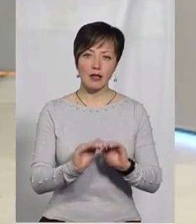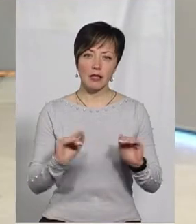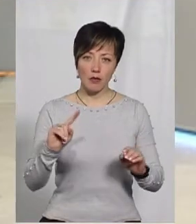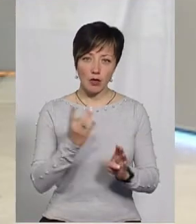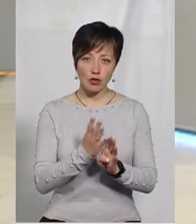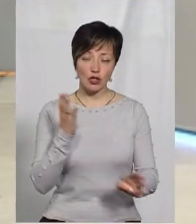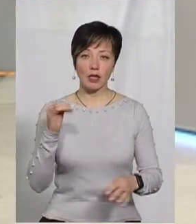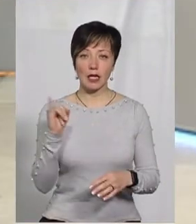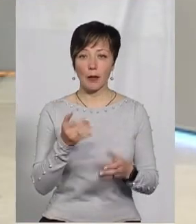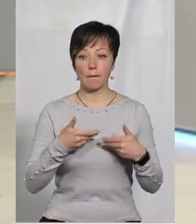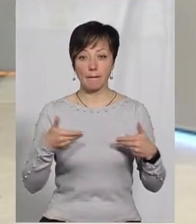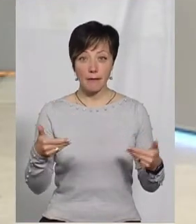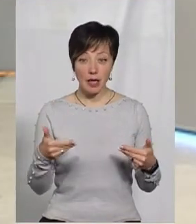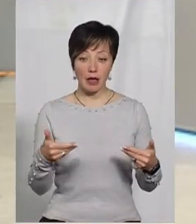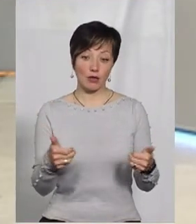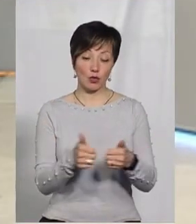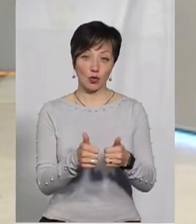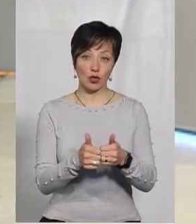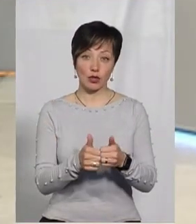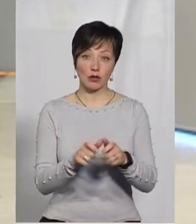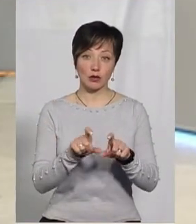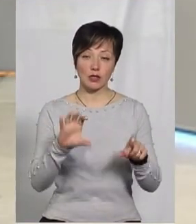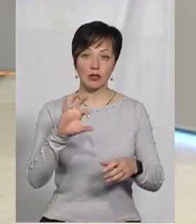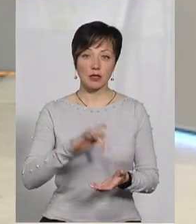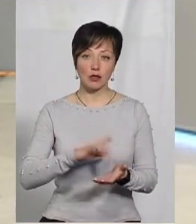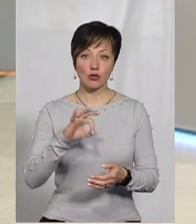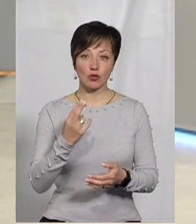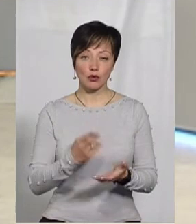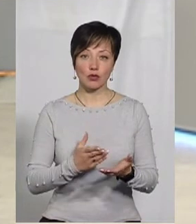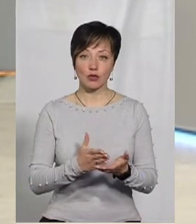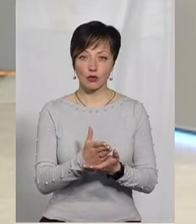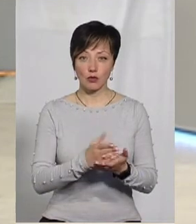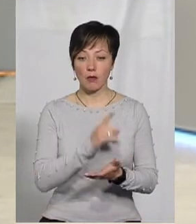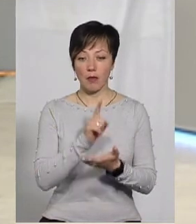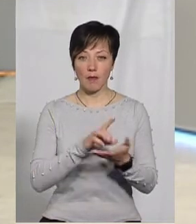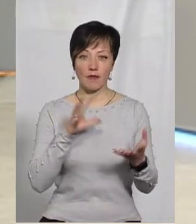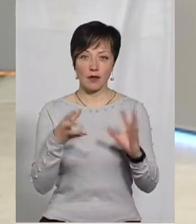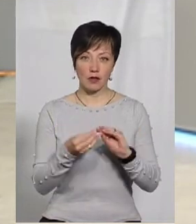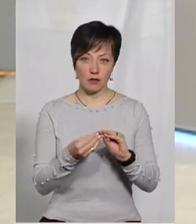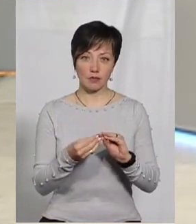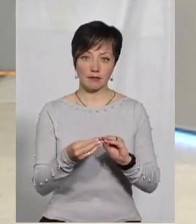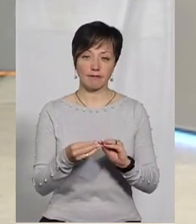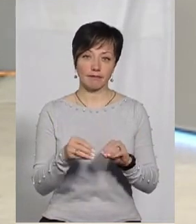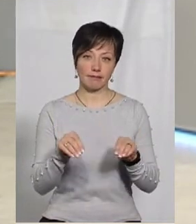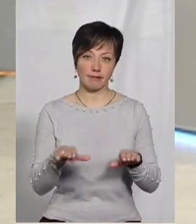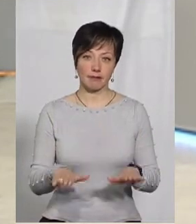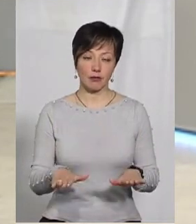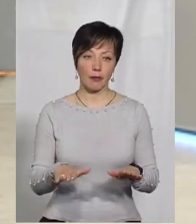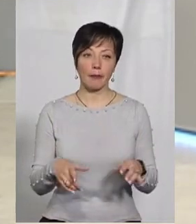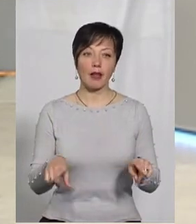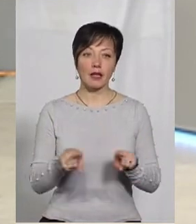насамперед. І ми, доточна структура, як центр соціальних служб, в тому висновку маємо вагоме слово. Це так